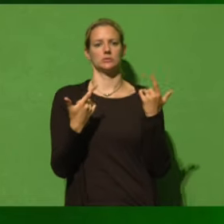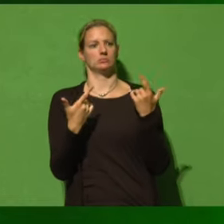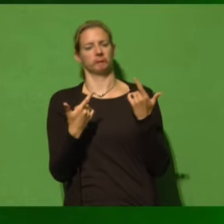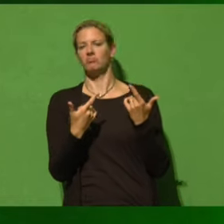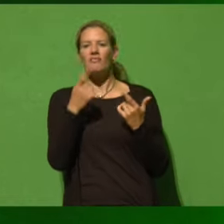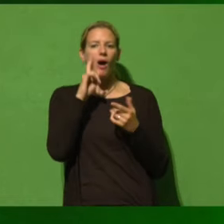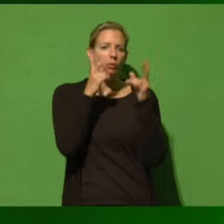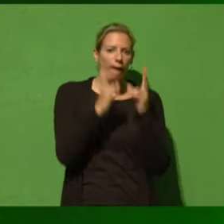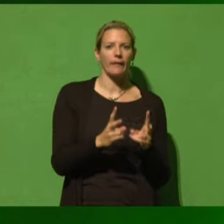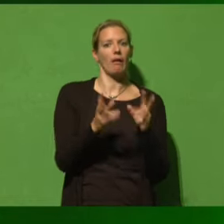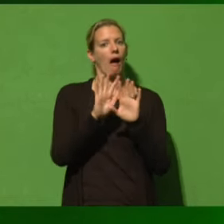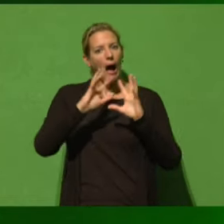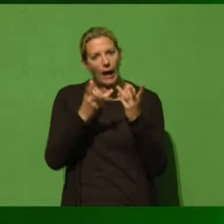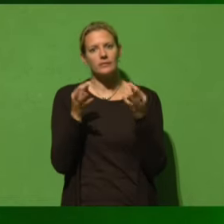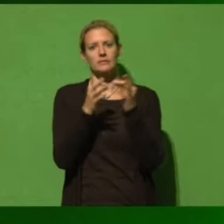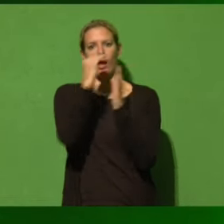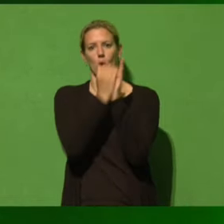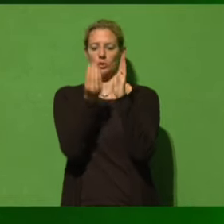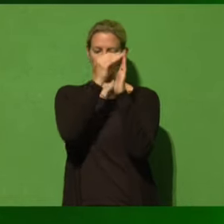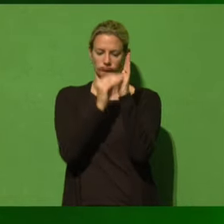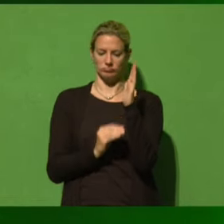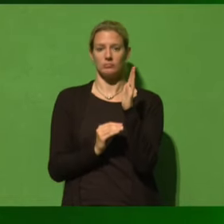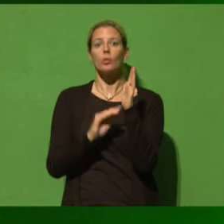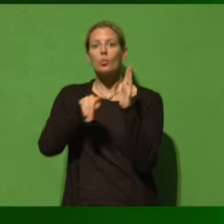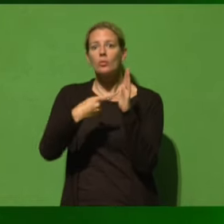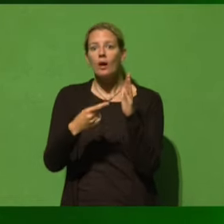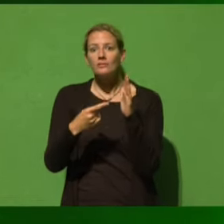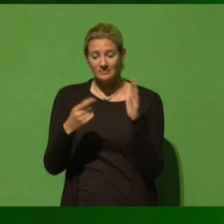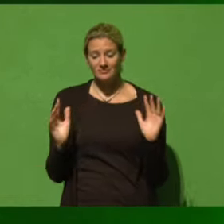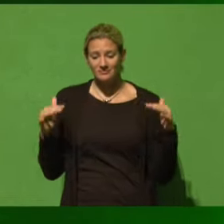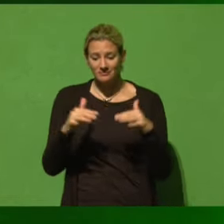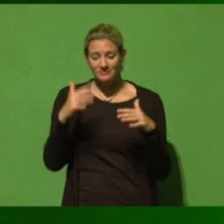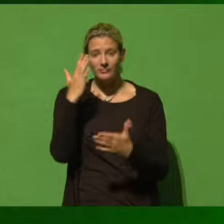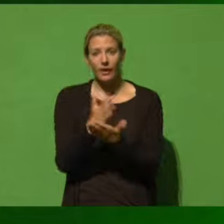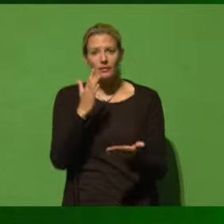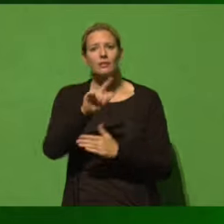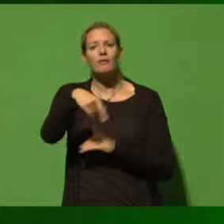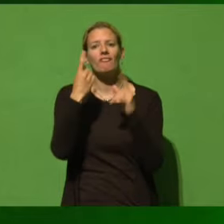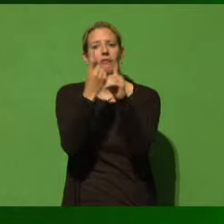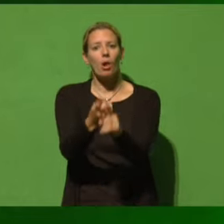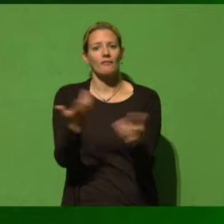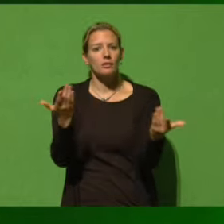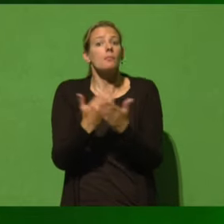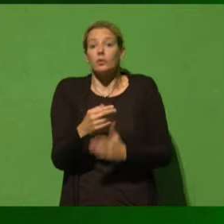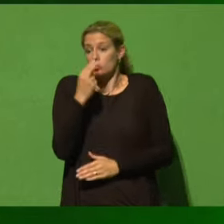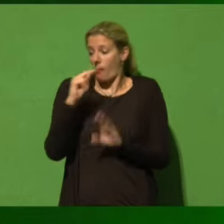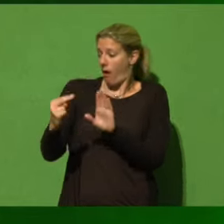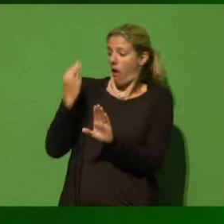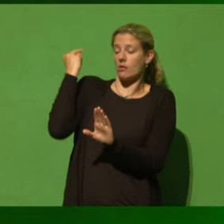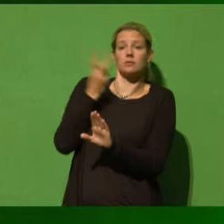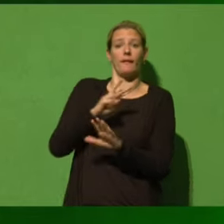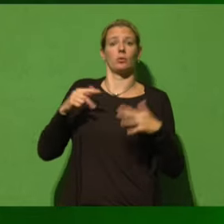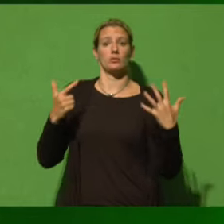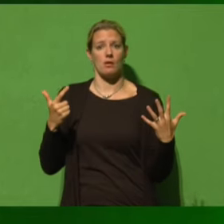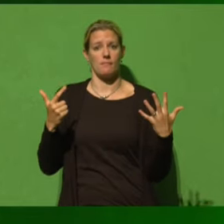und dann am Ende wird man sich fragen, ja was folgt denn aus dem Ganzen? Was ist denn aus dem Ganzen gefolgt? Wenn wir uns anschauen, was 2007 war, auf dem